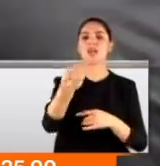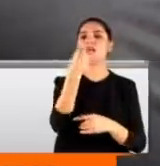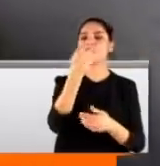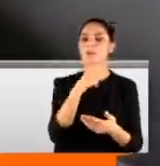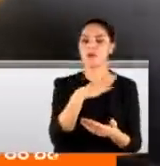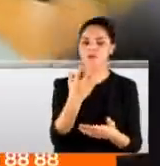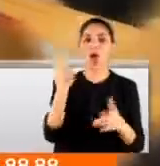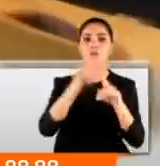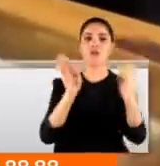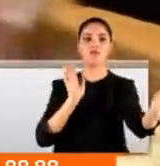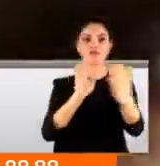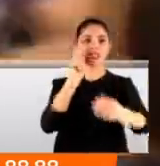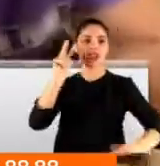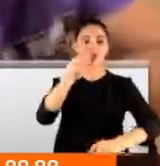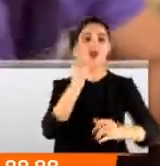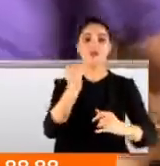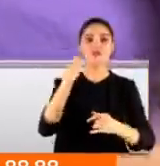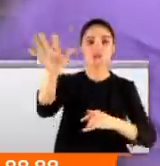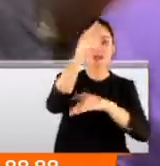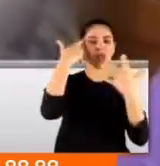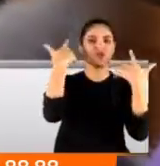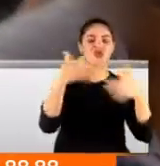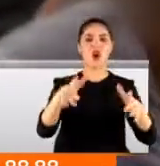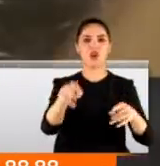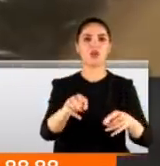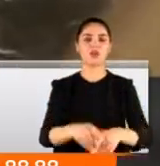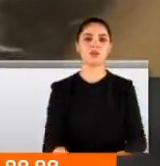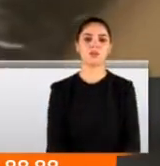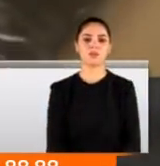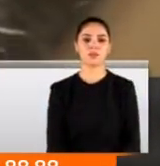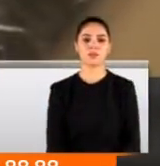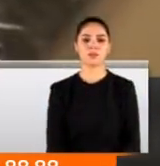Polisi karşılarında gören müşteriler neye uğradıklarını şaşırdı.